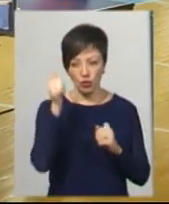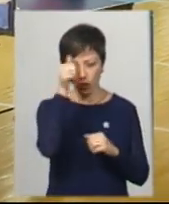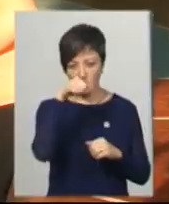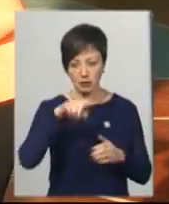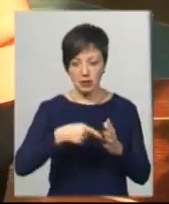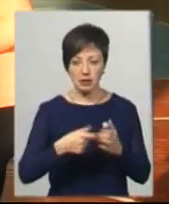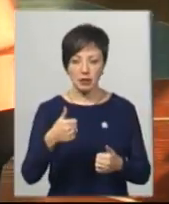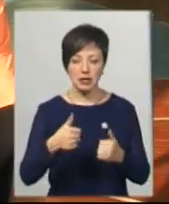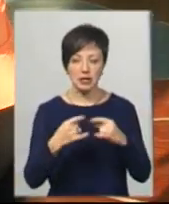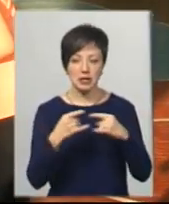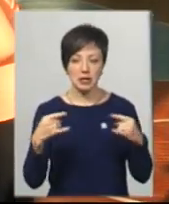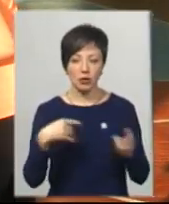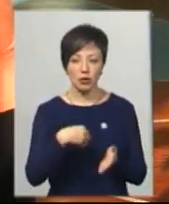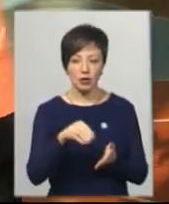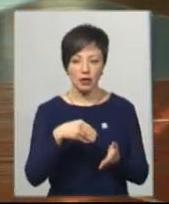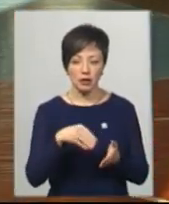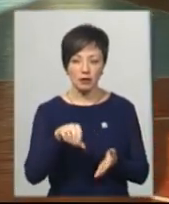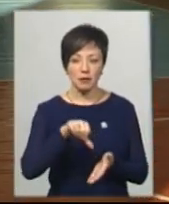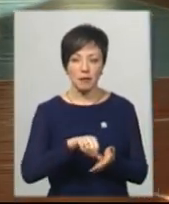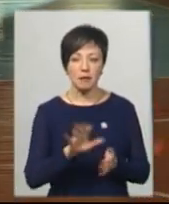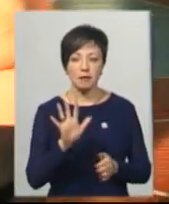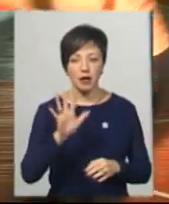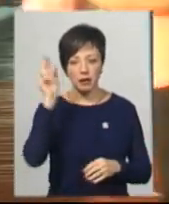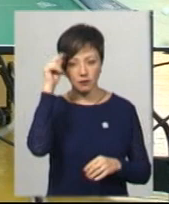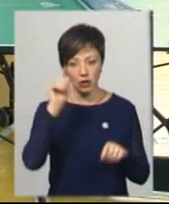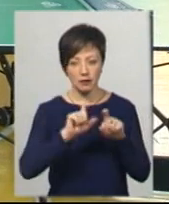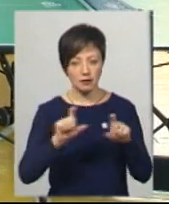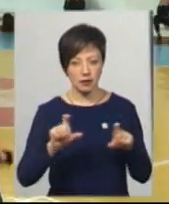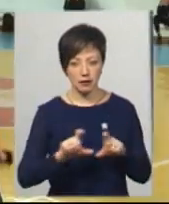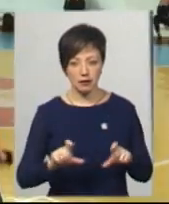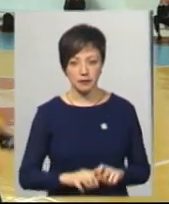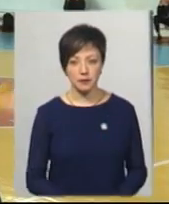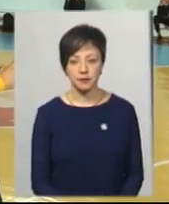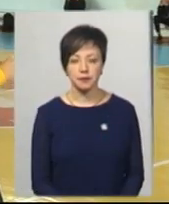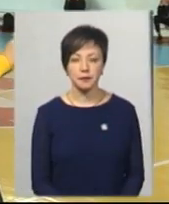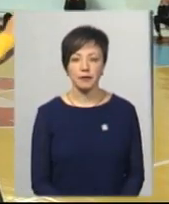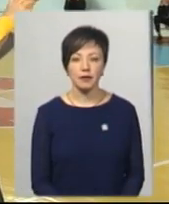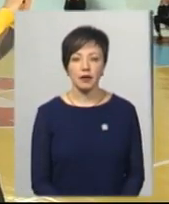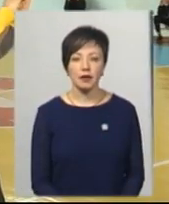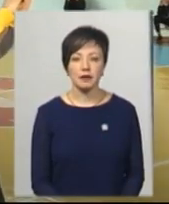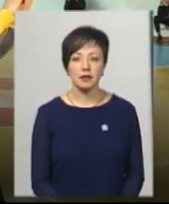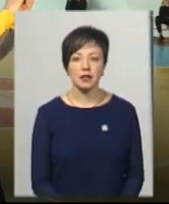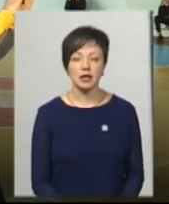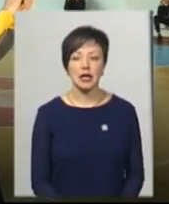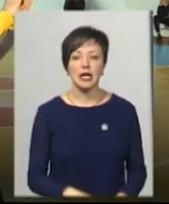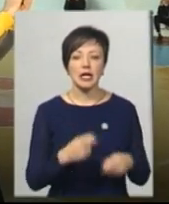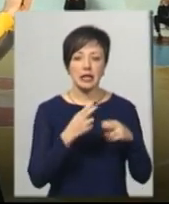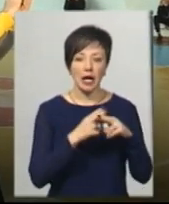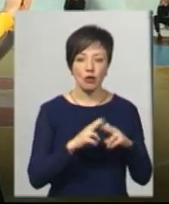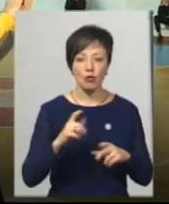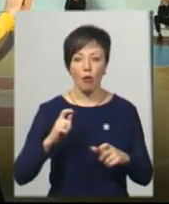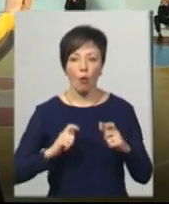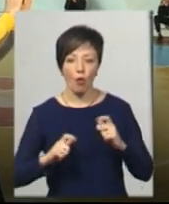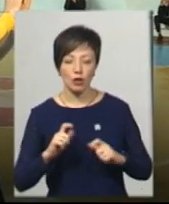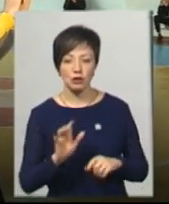спартакеаді з настільного тенісу взяли участь 5 навчальних закладів. Тільки технікум і коледжі.